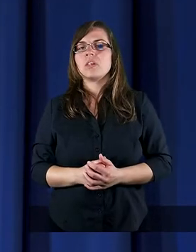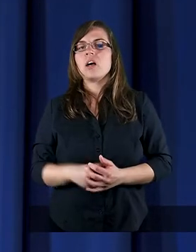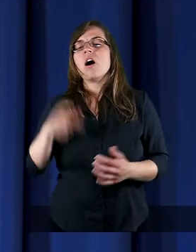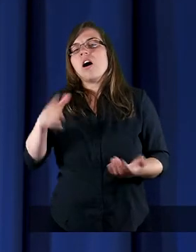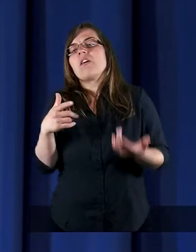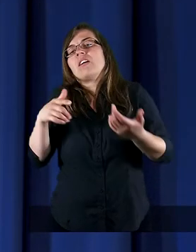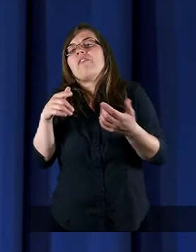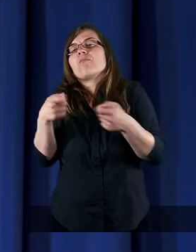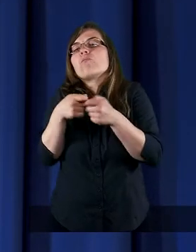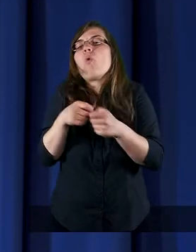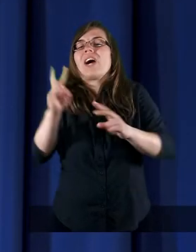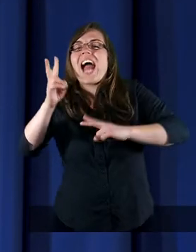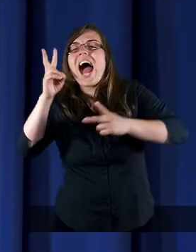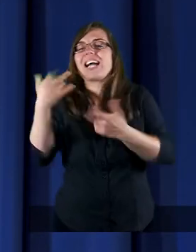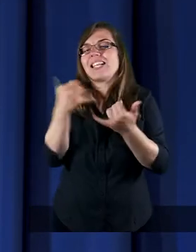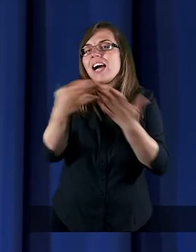współreakcjach,